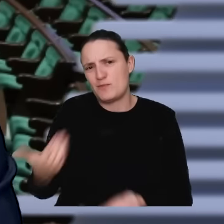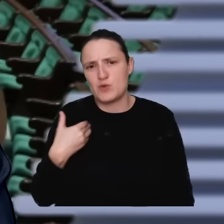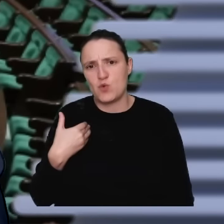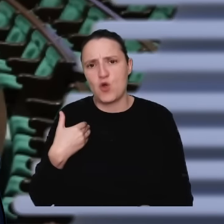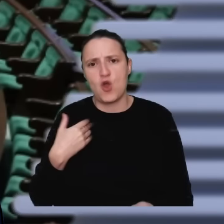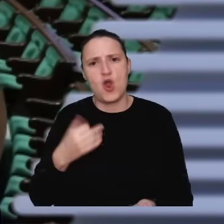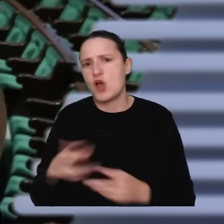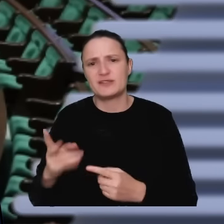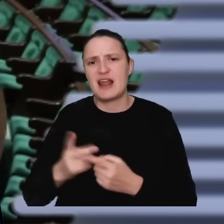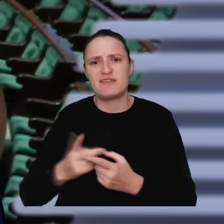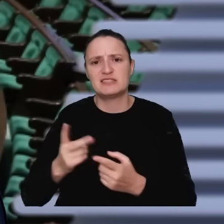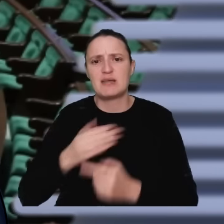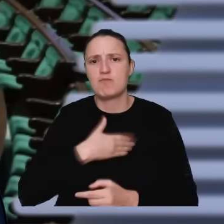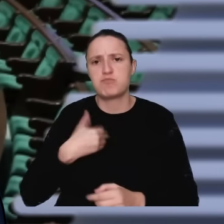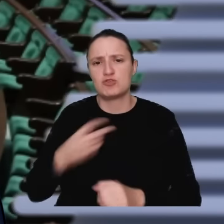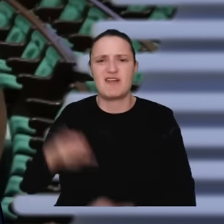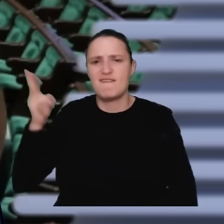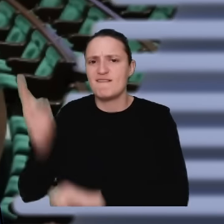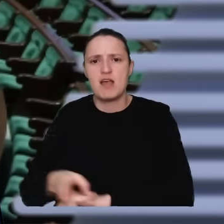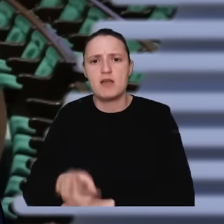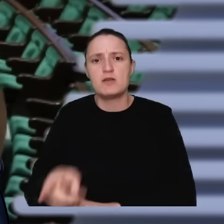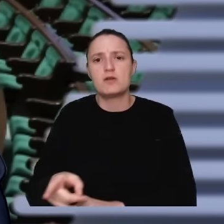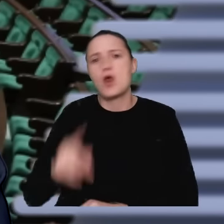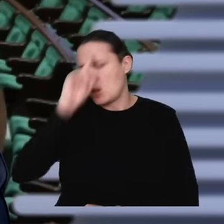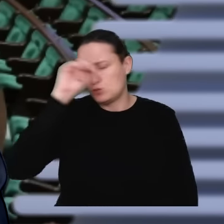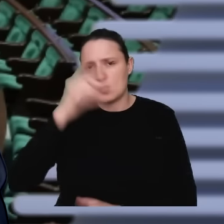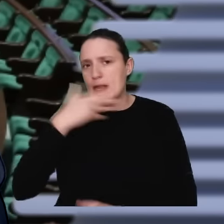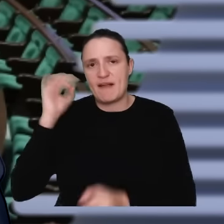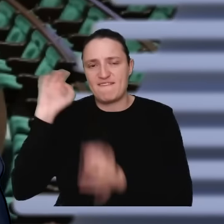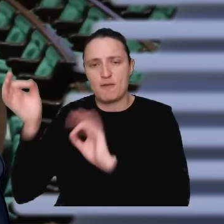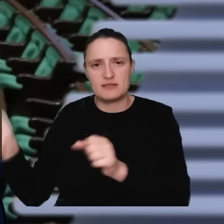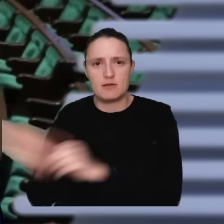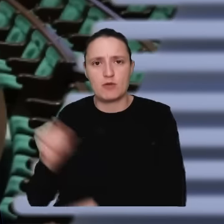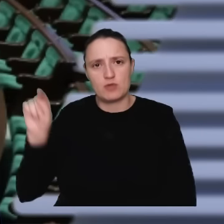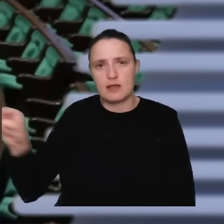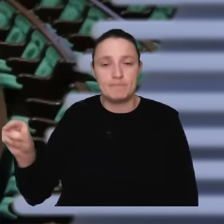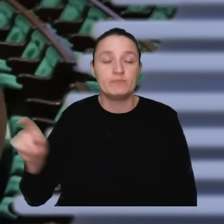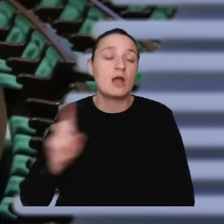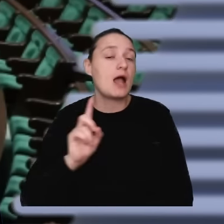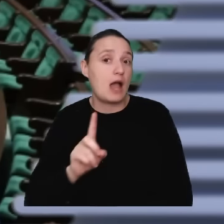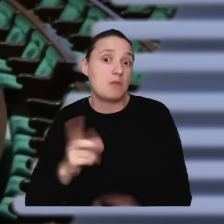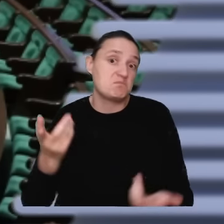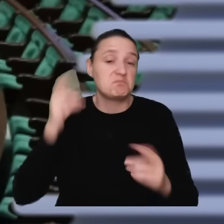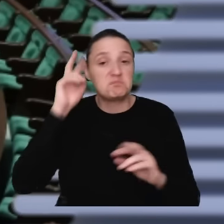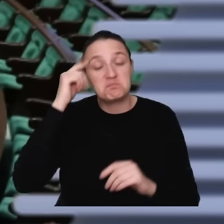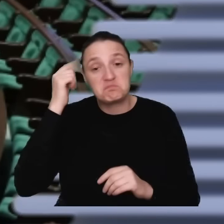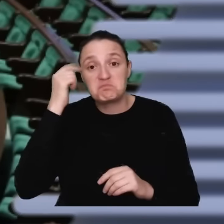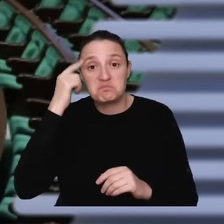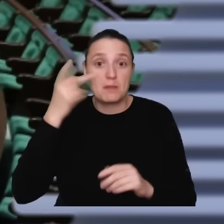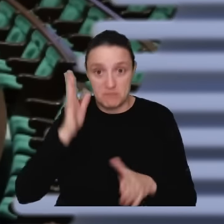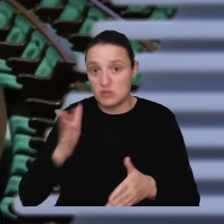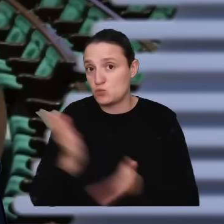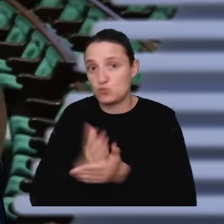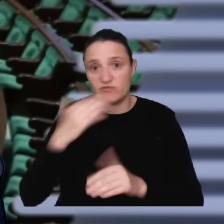do telewizji polskiej, żeby zamknąć ludziom dostęp do rzetelnej informacji. Wydawało się, że na tym poprzestaną, że